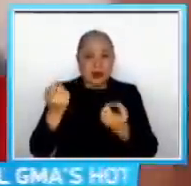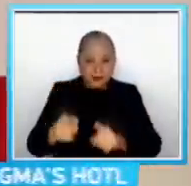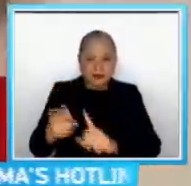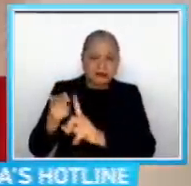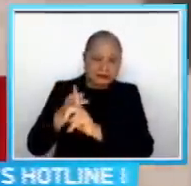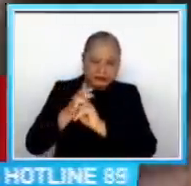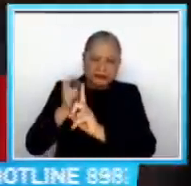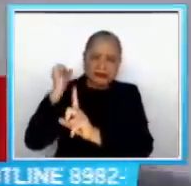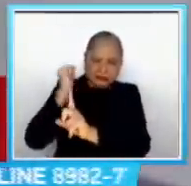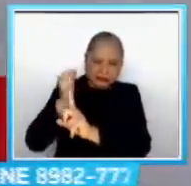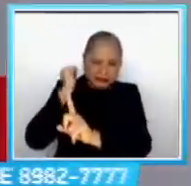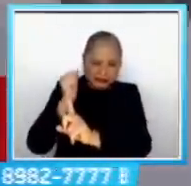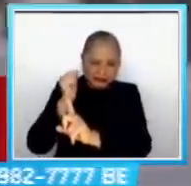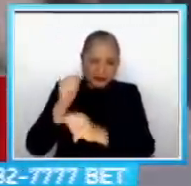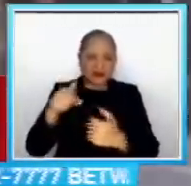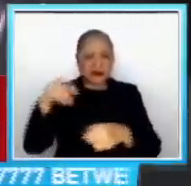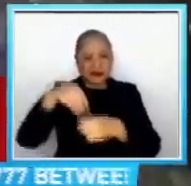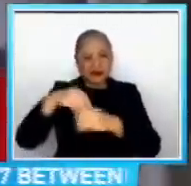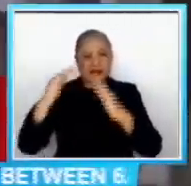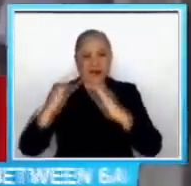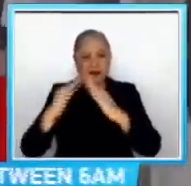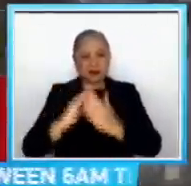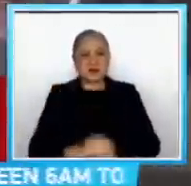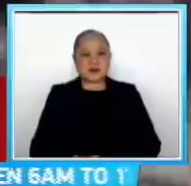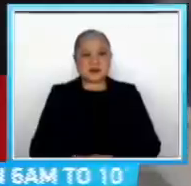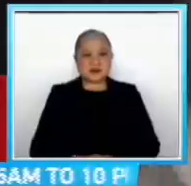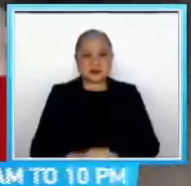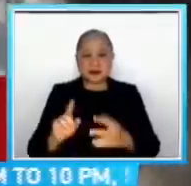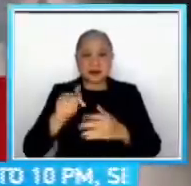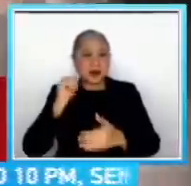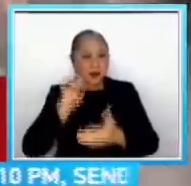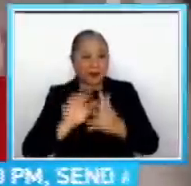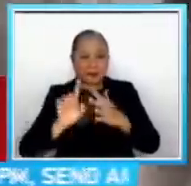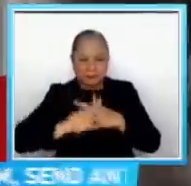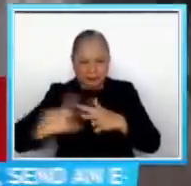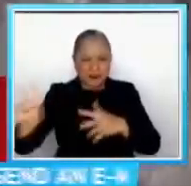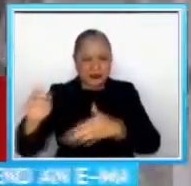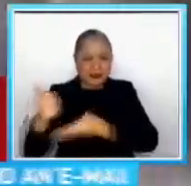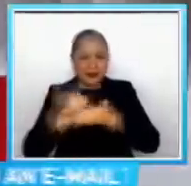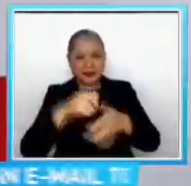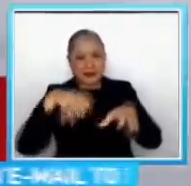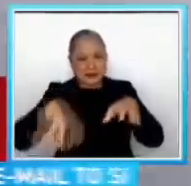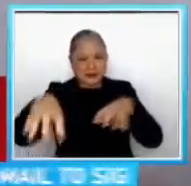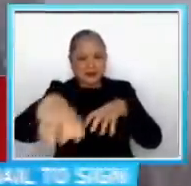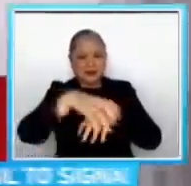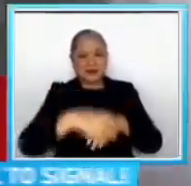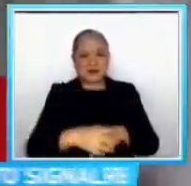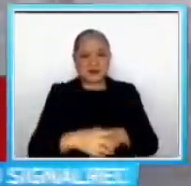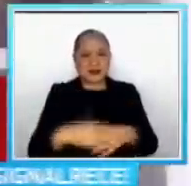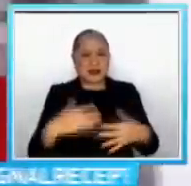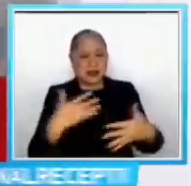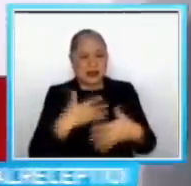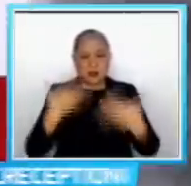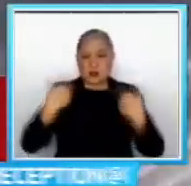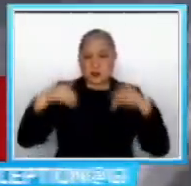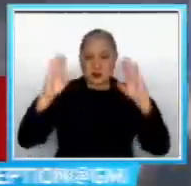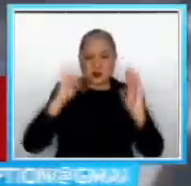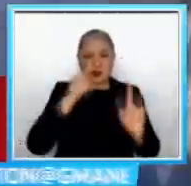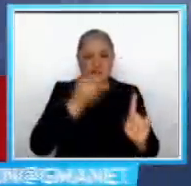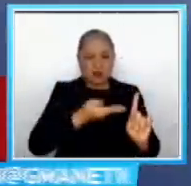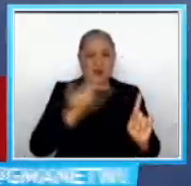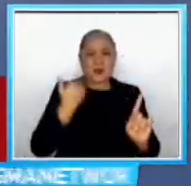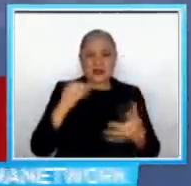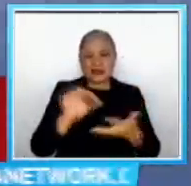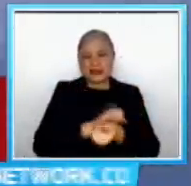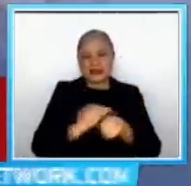misis sa loob ng kanilang bahay Nakatanga sa misis sa tulong ng mga kapitbahay Matakot daw sumuko ang suspect dahil nasira niya ang sasakyan ng